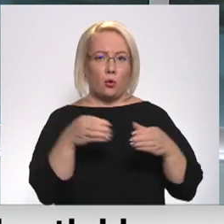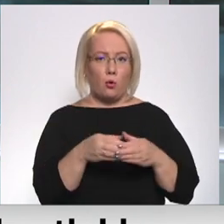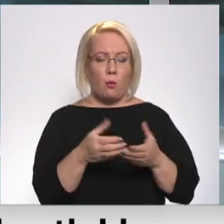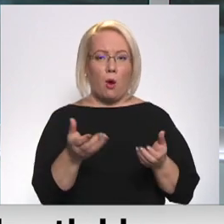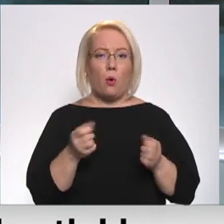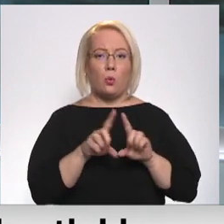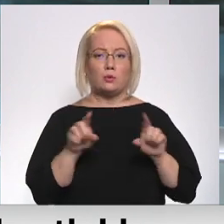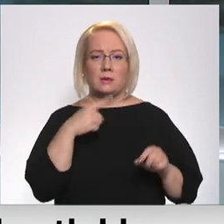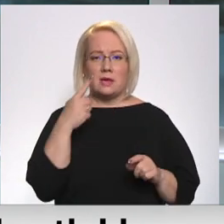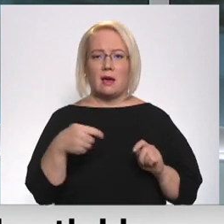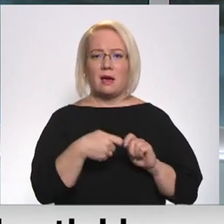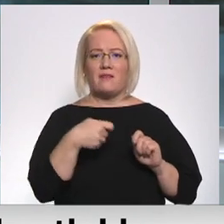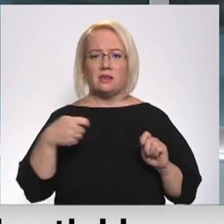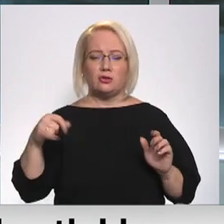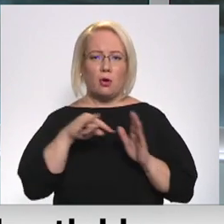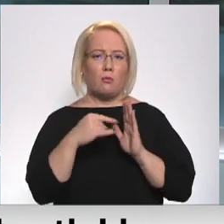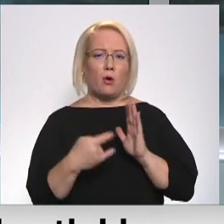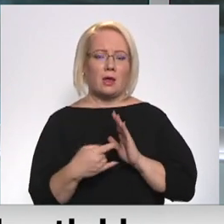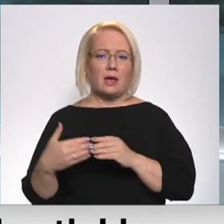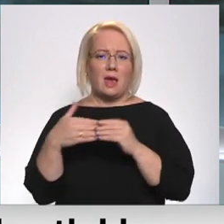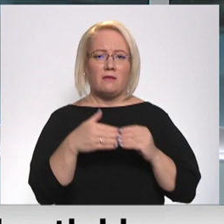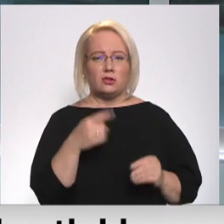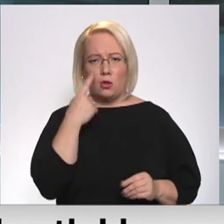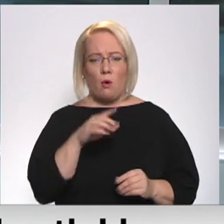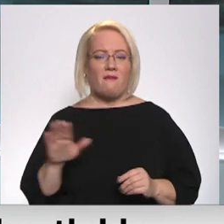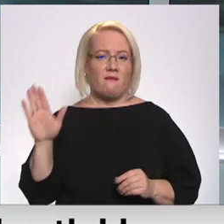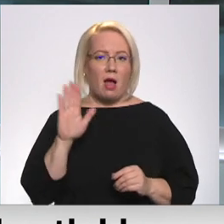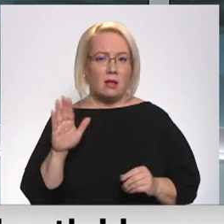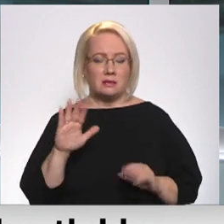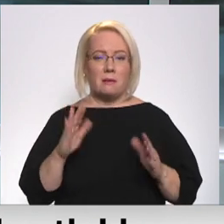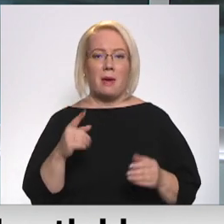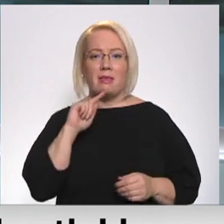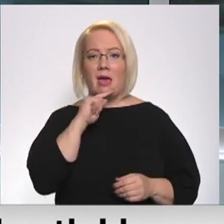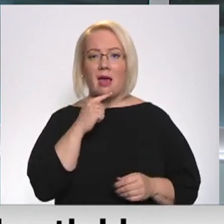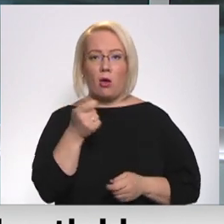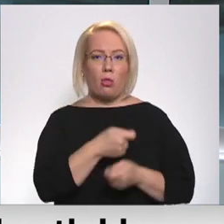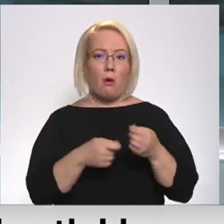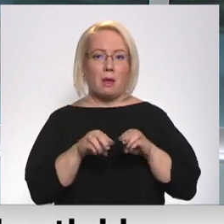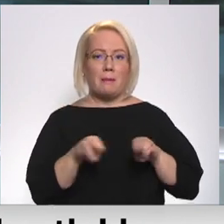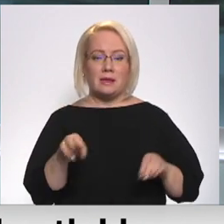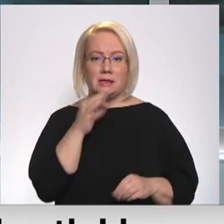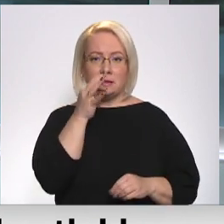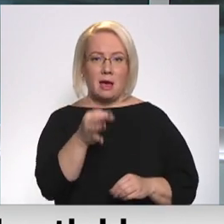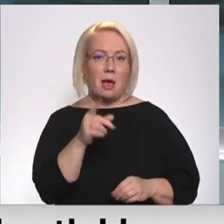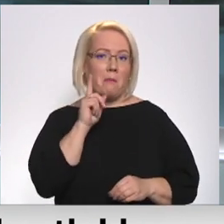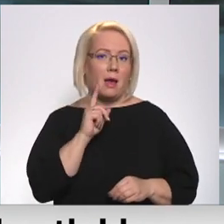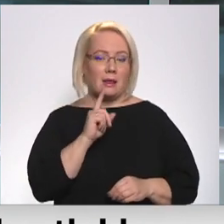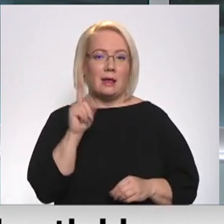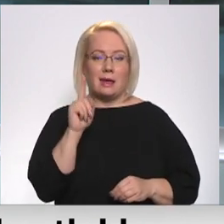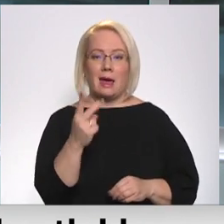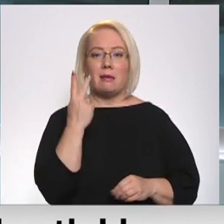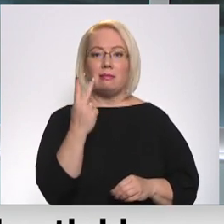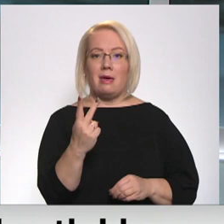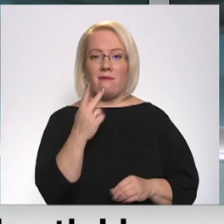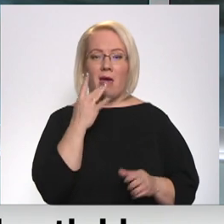skaidro ar vilcināšanos projekta ieviešanā no valsts puses. Tikmēr ekonomikas ministrijā norāda, ka pagaidām tikai divi